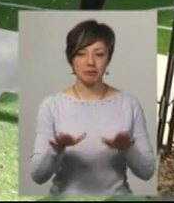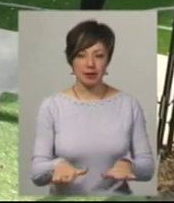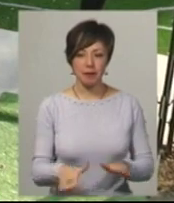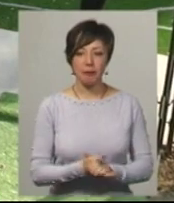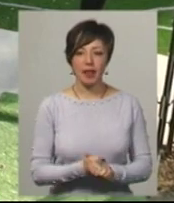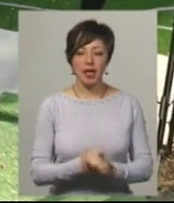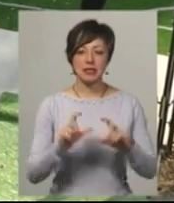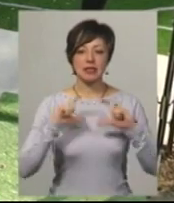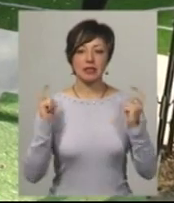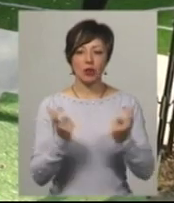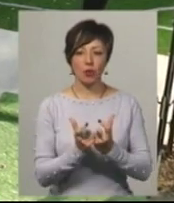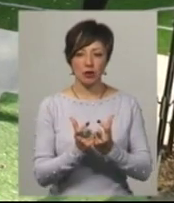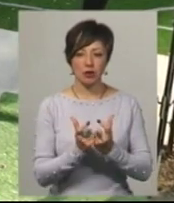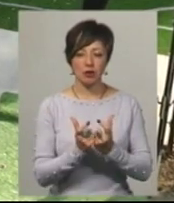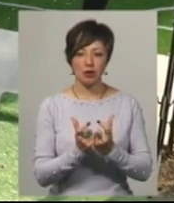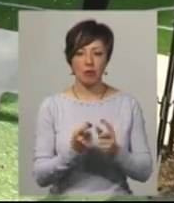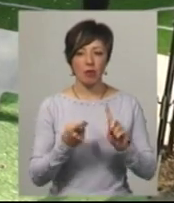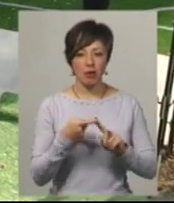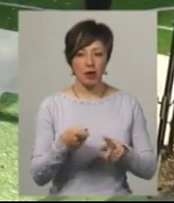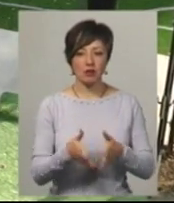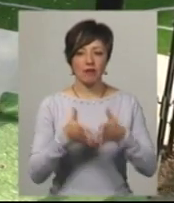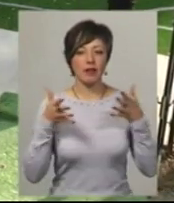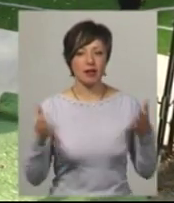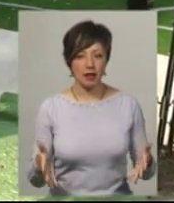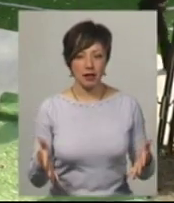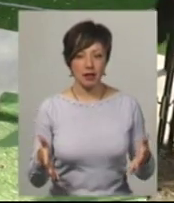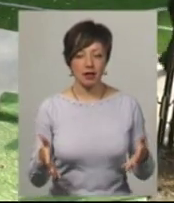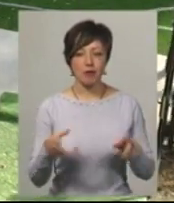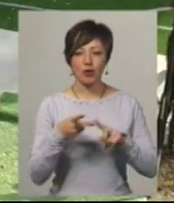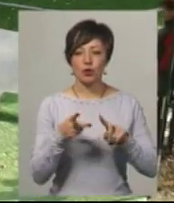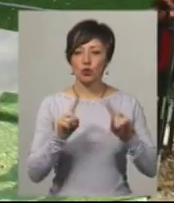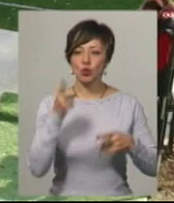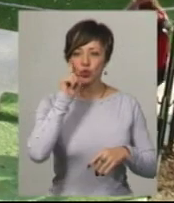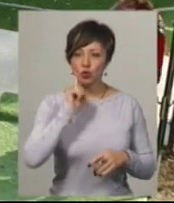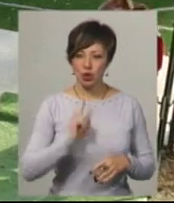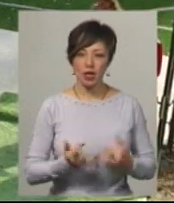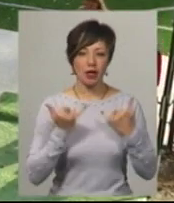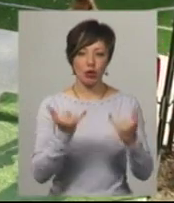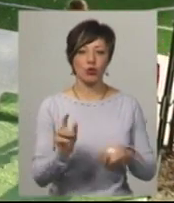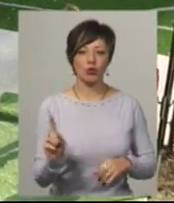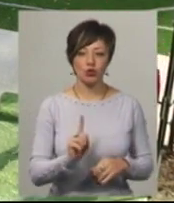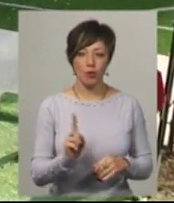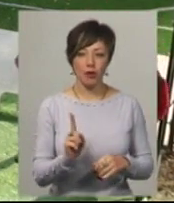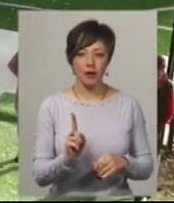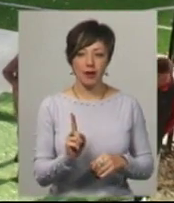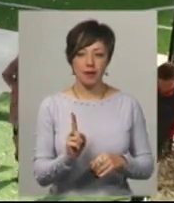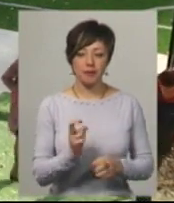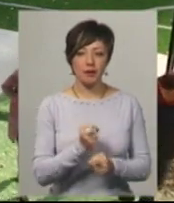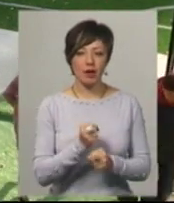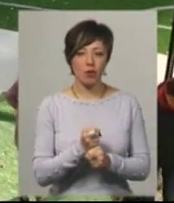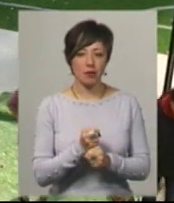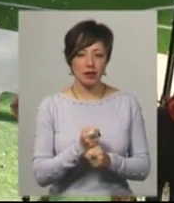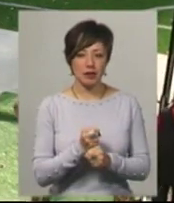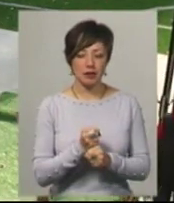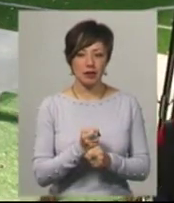Ну, стадіон, по-перше, великий, по-друге, дуже зручний для того, щоб робити